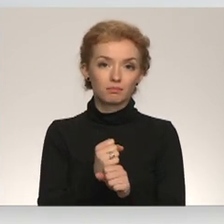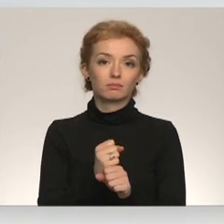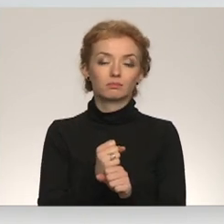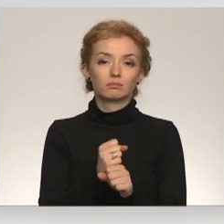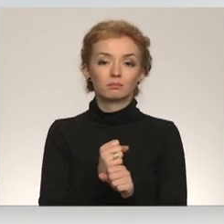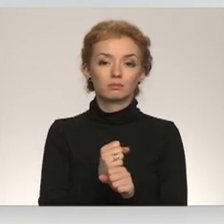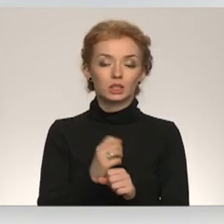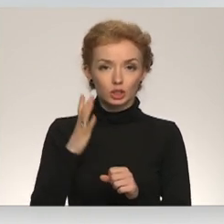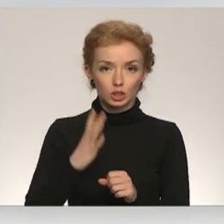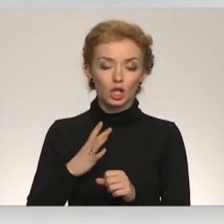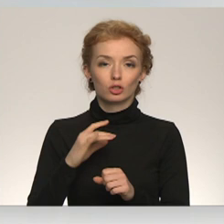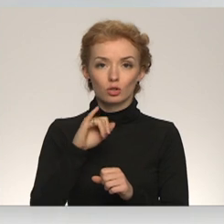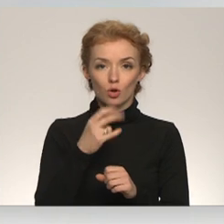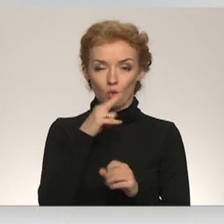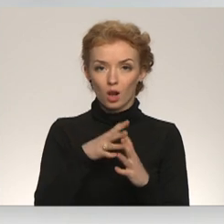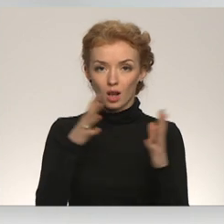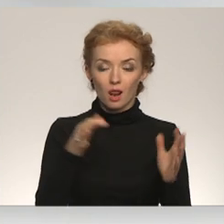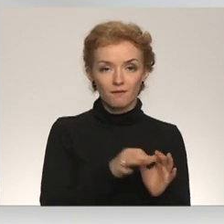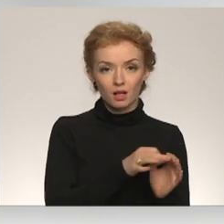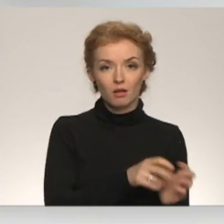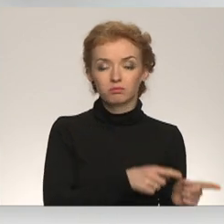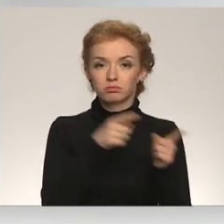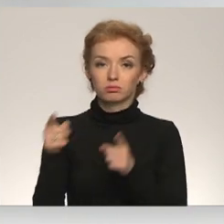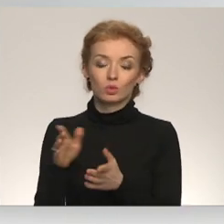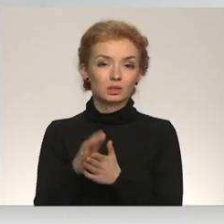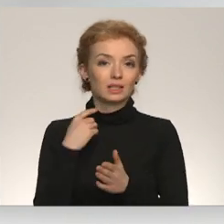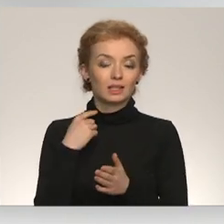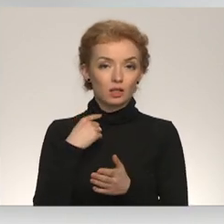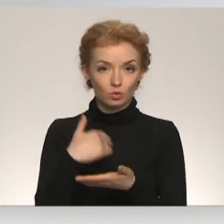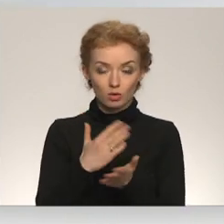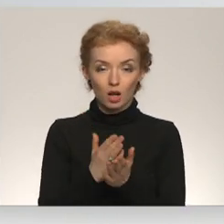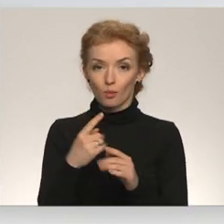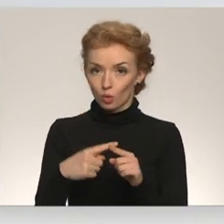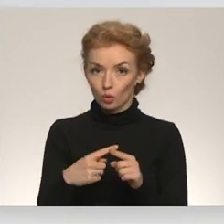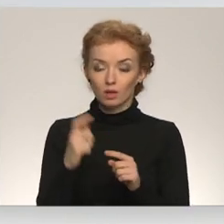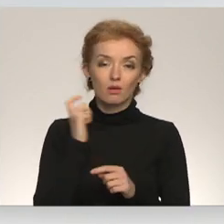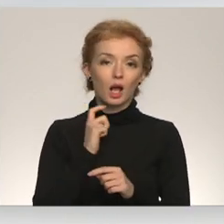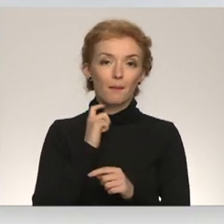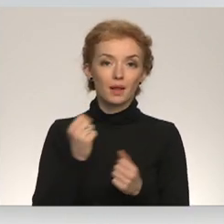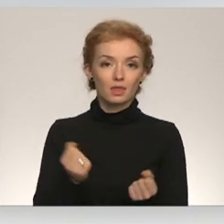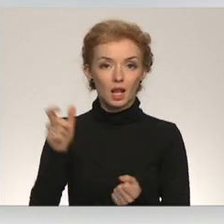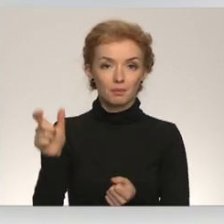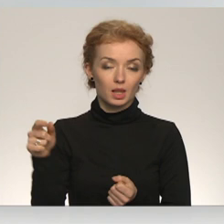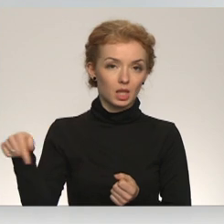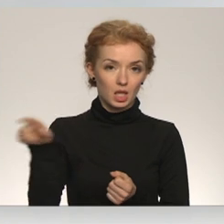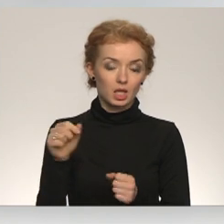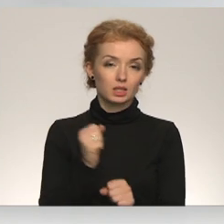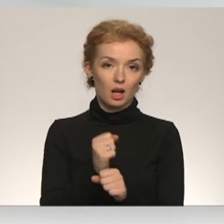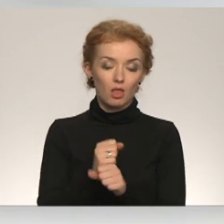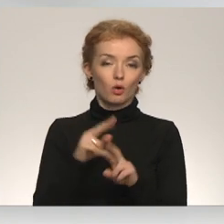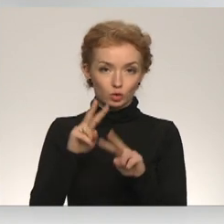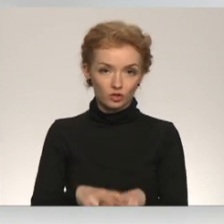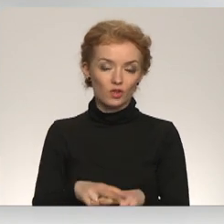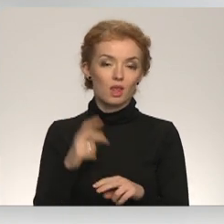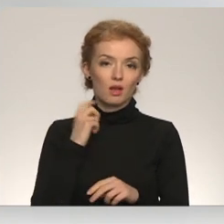Līvānu filiālis tiks pārvestas uz kādu no Rīgas nodeļām, un Jākapils darbinieki strādās Jākapils